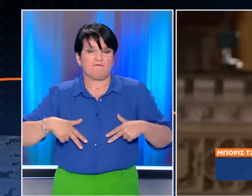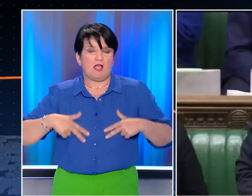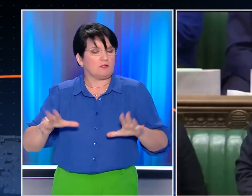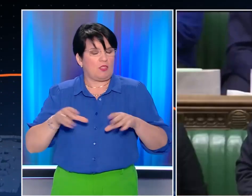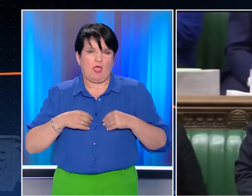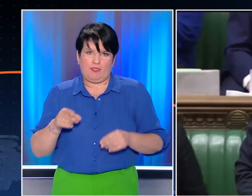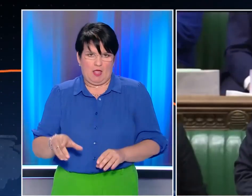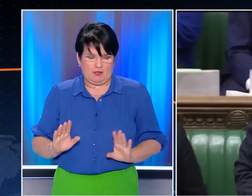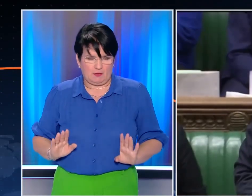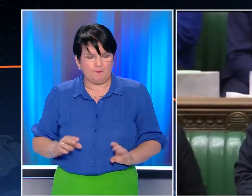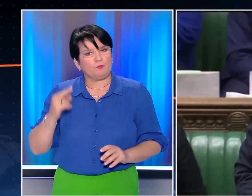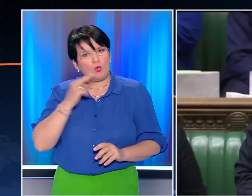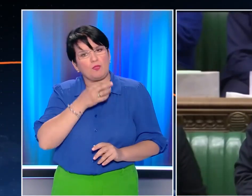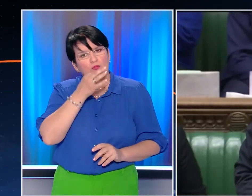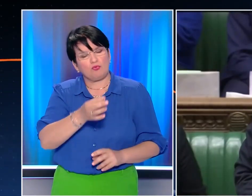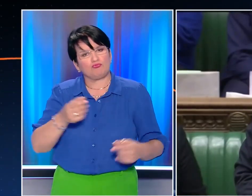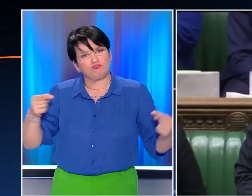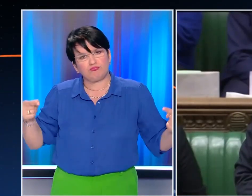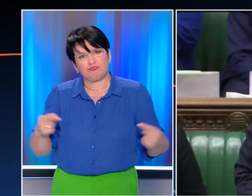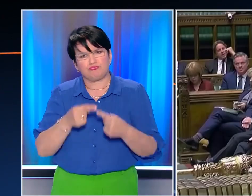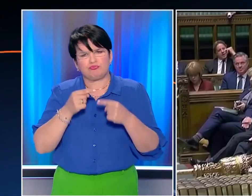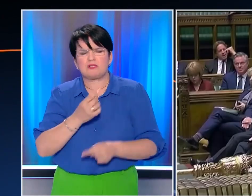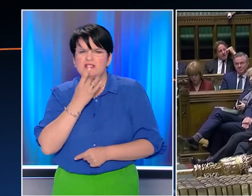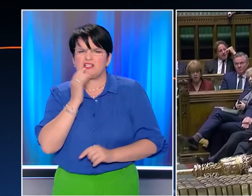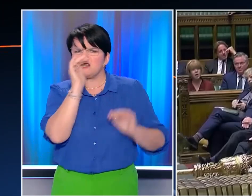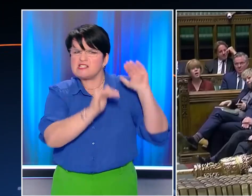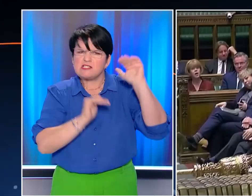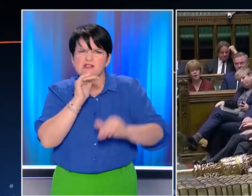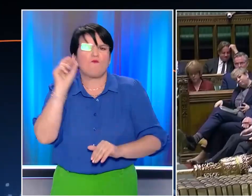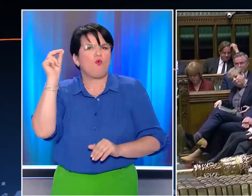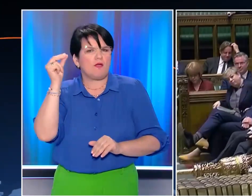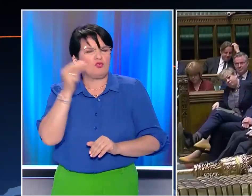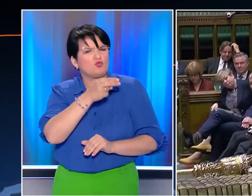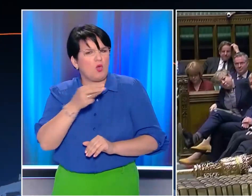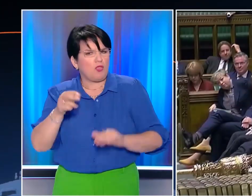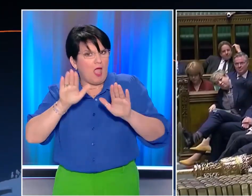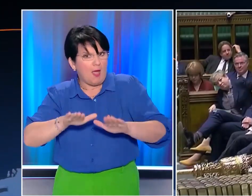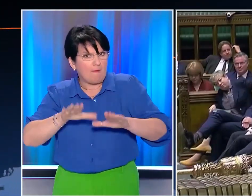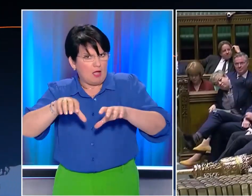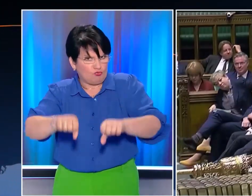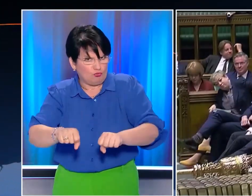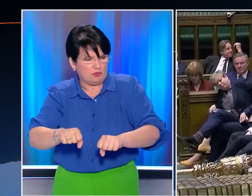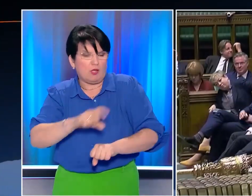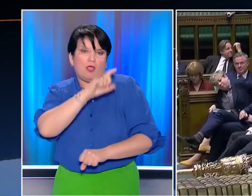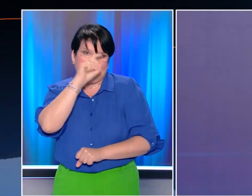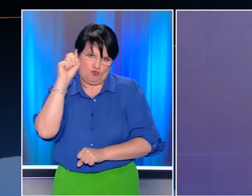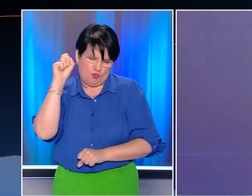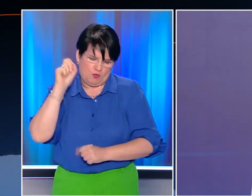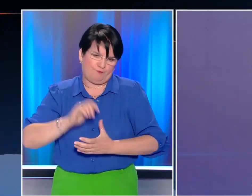Ο Βρετανός πρωθυπουργός θα βρεθεί αντιμέτωπο σήμερα με σκληρές ερωτήσεις των βουλευτών όσο η παραμονή του στην εξουσία δοκιμάζεται